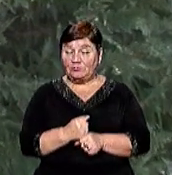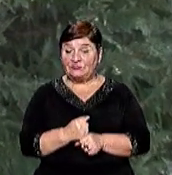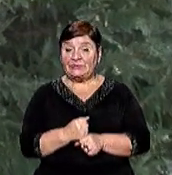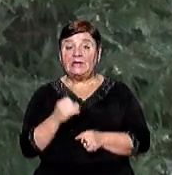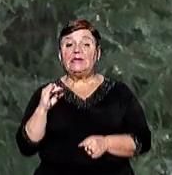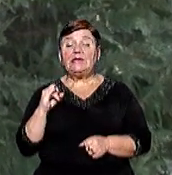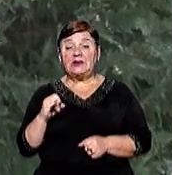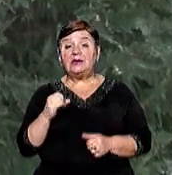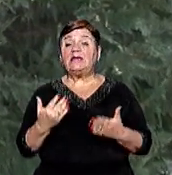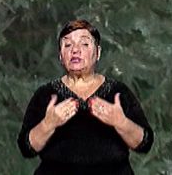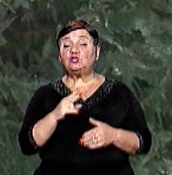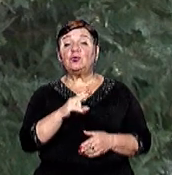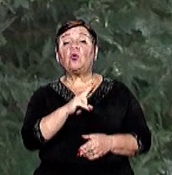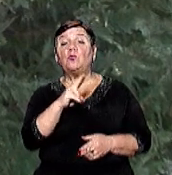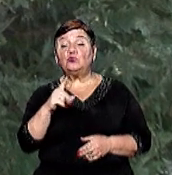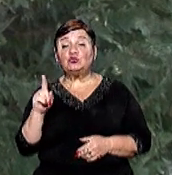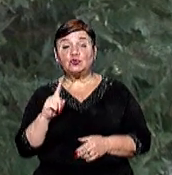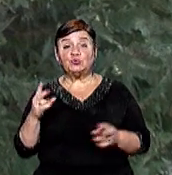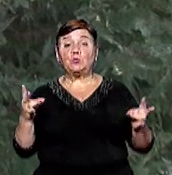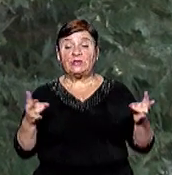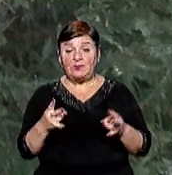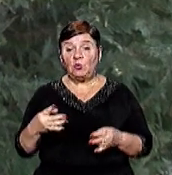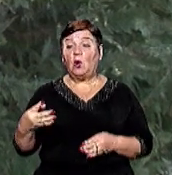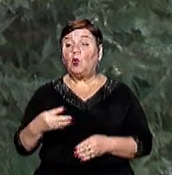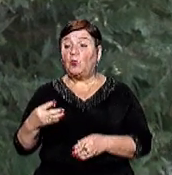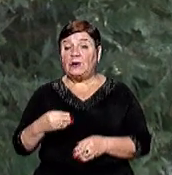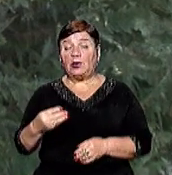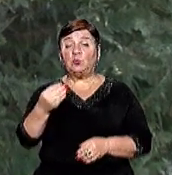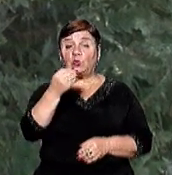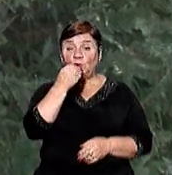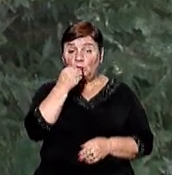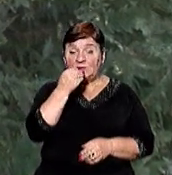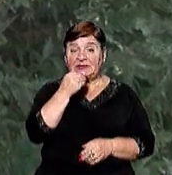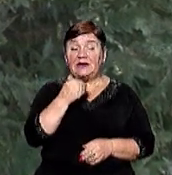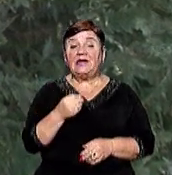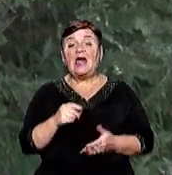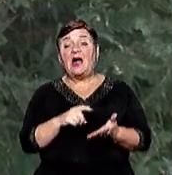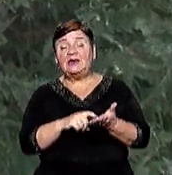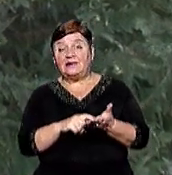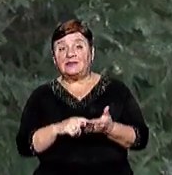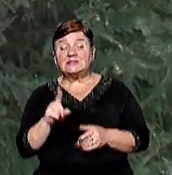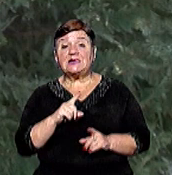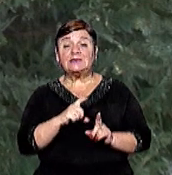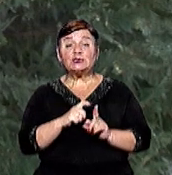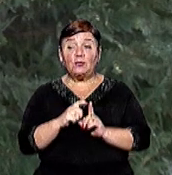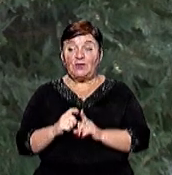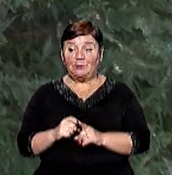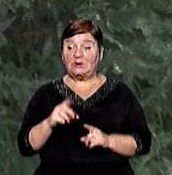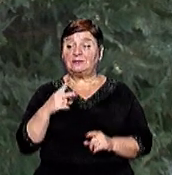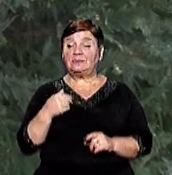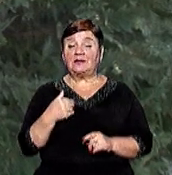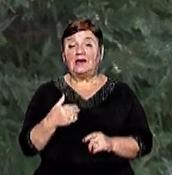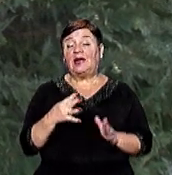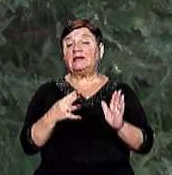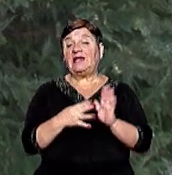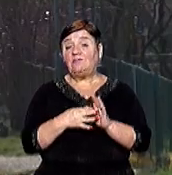якщо комусь щось потрібно, купляють продукти харчування, ліки За словами Наталії Куцин, у селі є